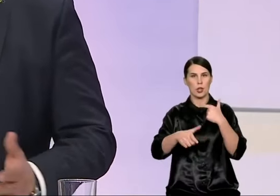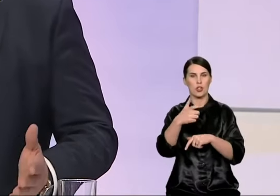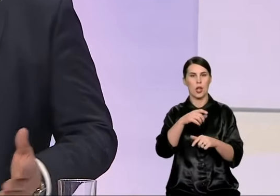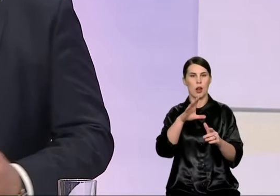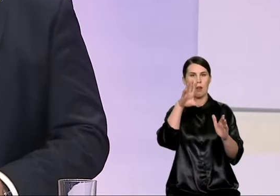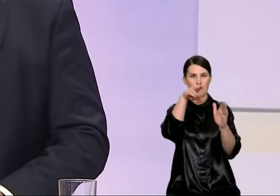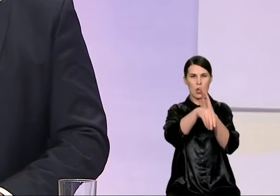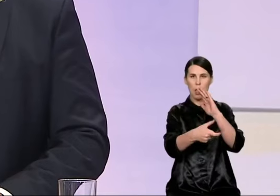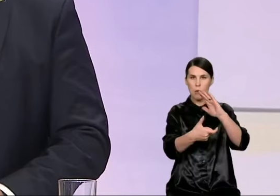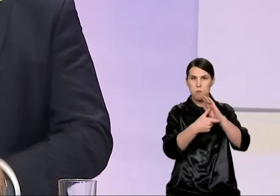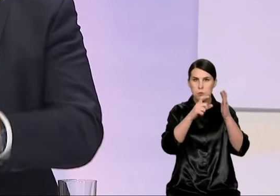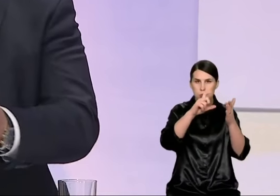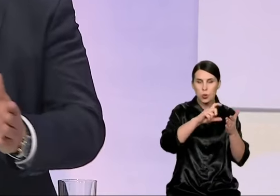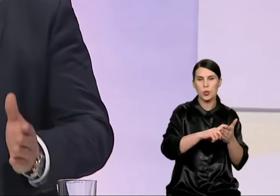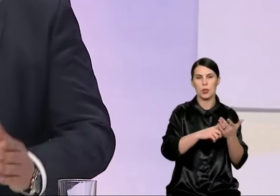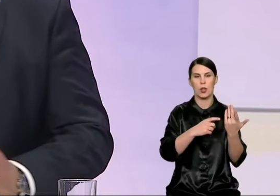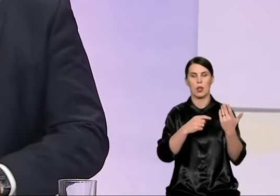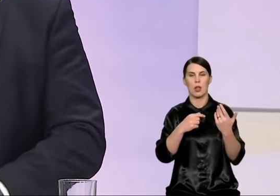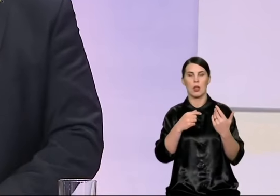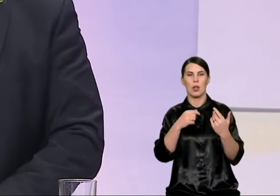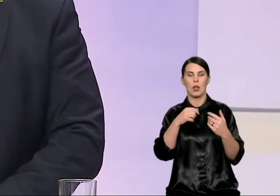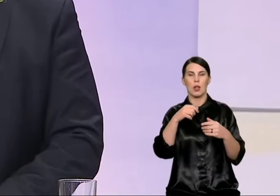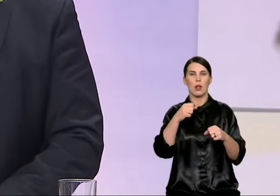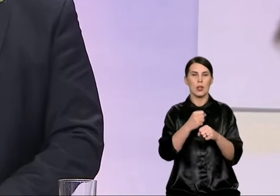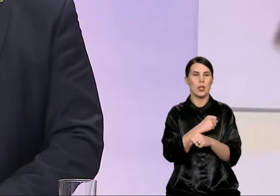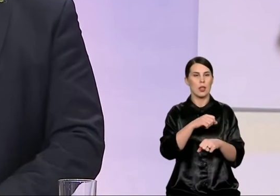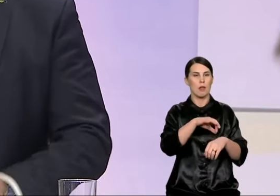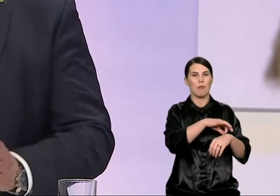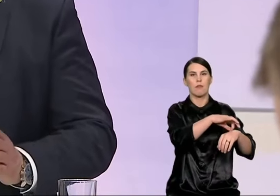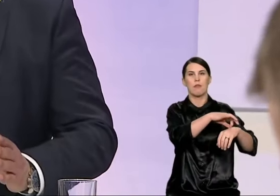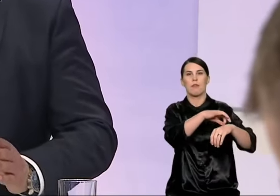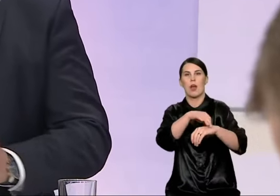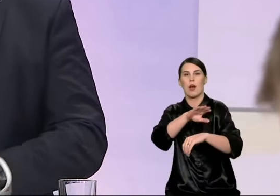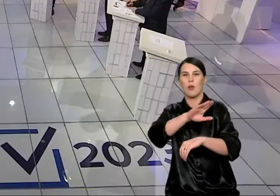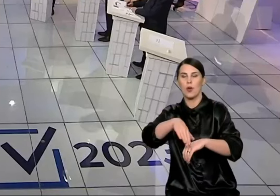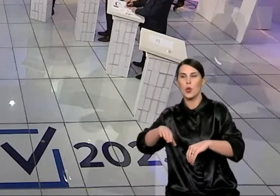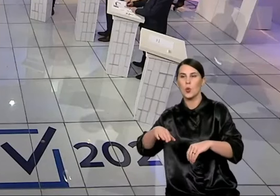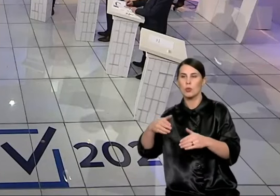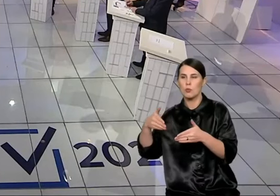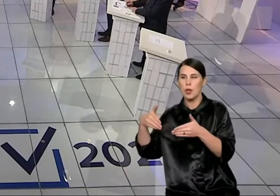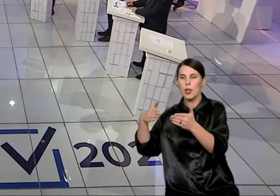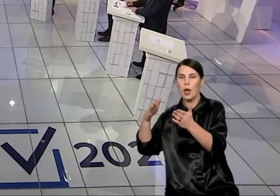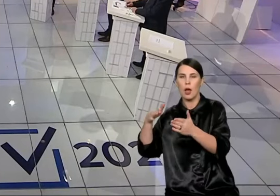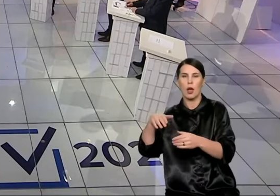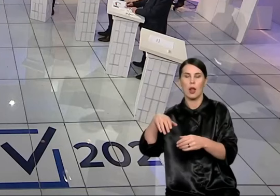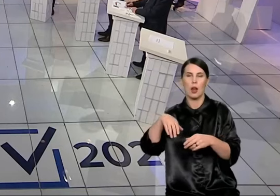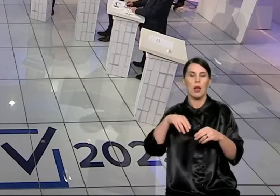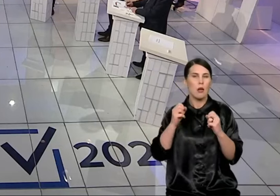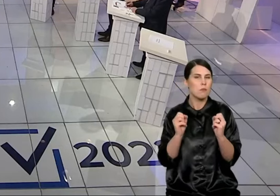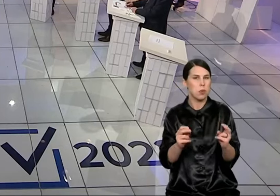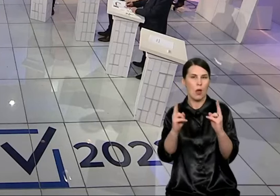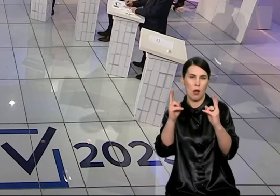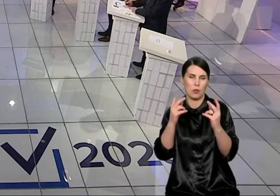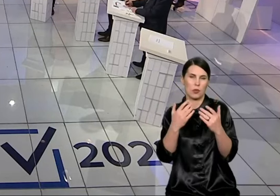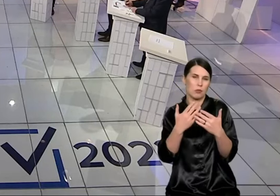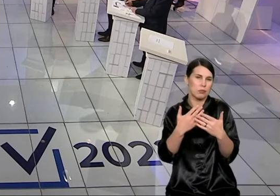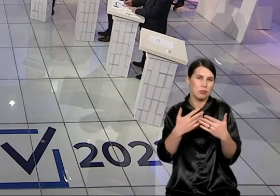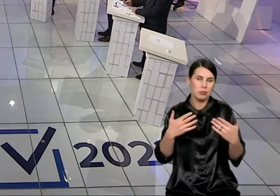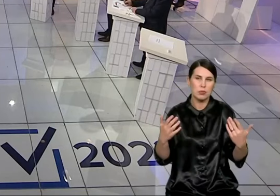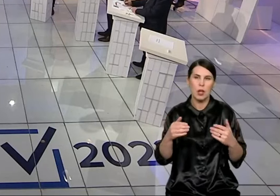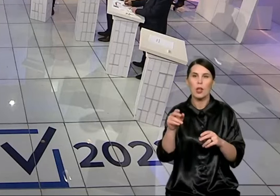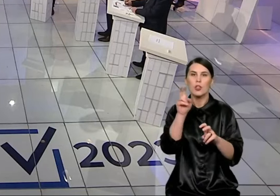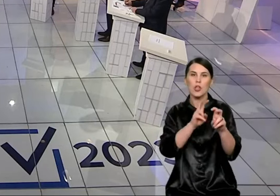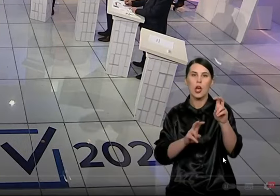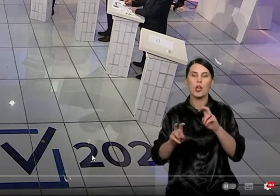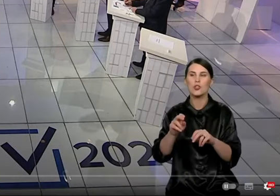lauką pro mašinų stovėjimo ikšteles, į kelių kvadratinių metrų žalia zoną, surasta kažkur netolėse ir taip toliau panašiai. Aš manau, kad